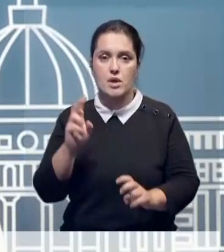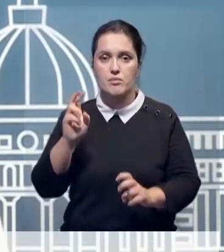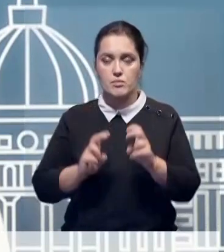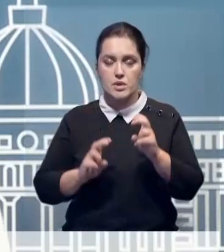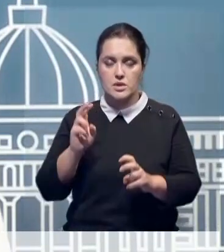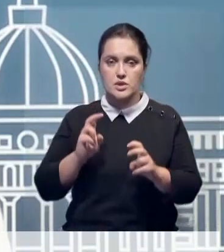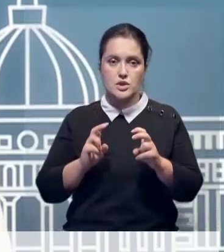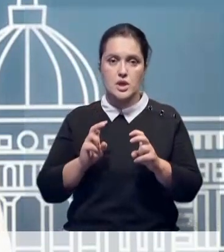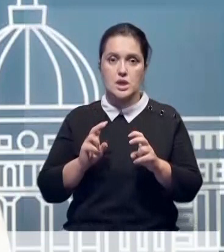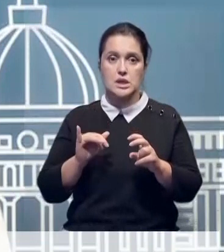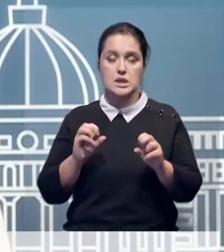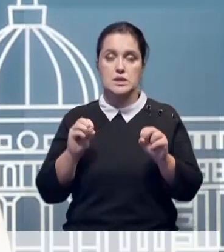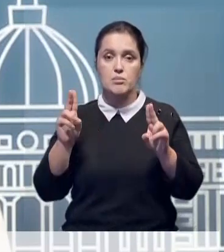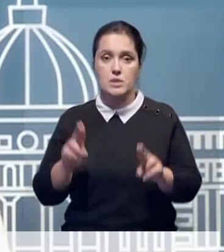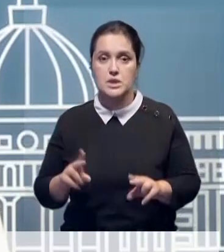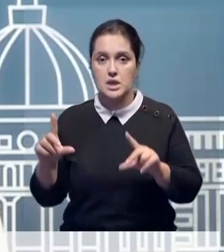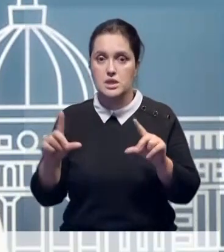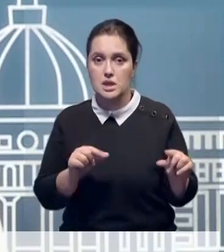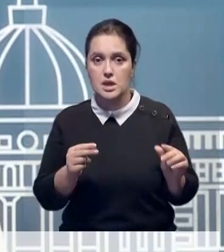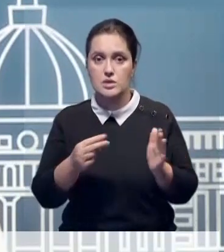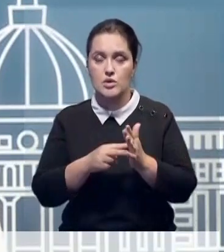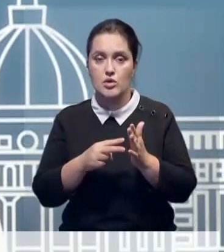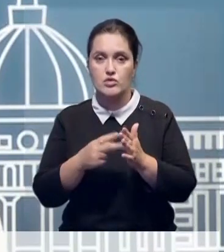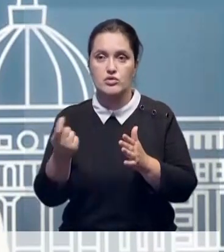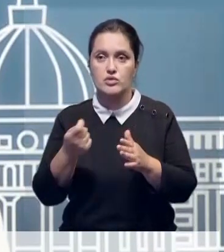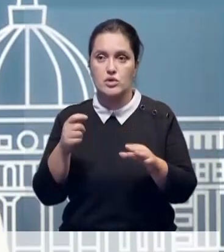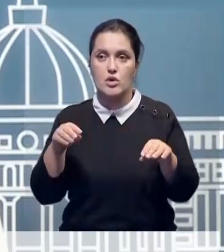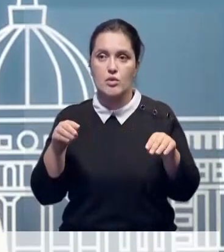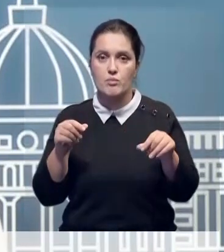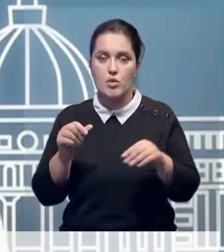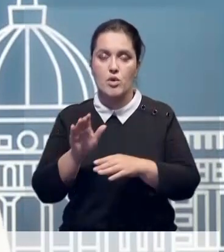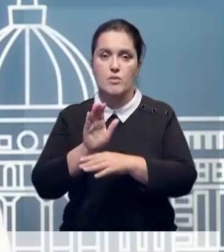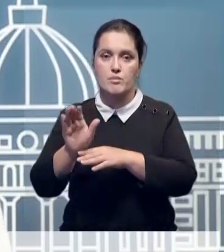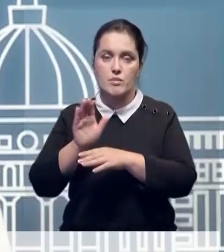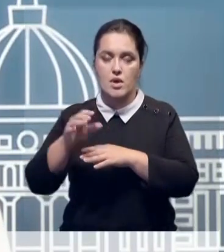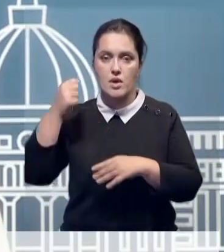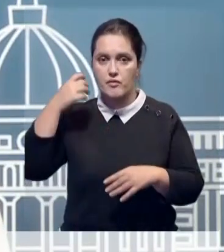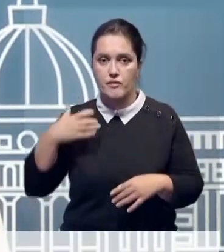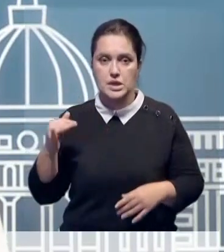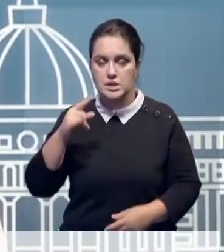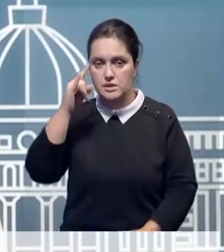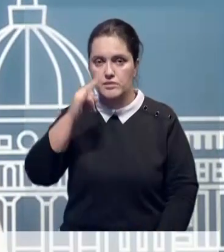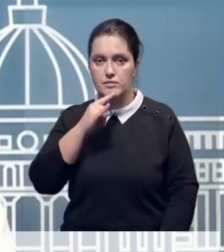Афганистана и специальные скидки на цену пшеницы и муки, импортируемые в Афганистан из Казахстана.